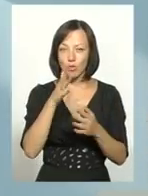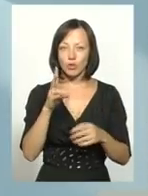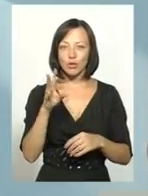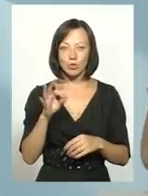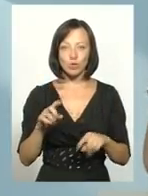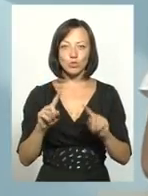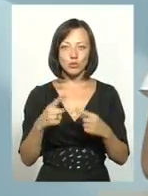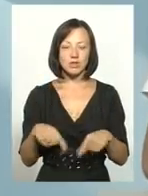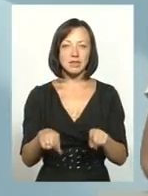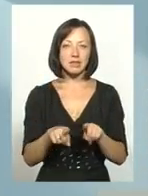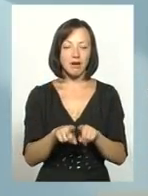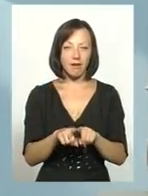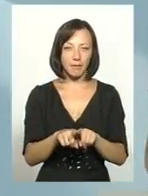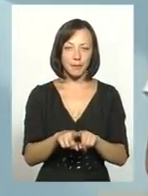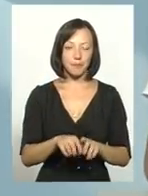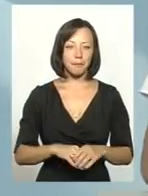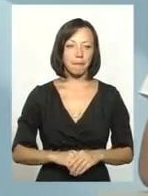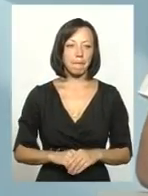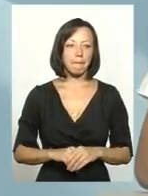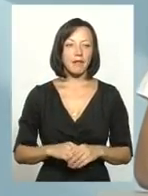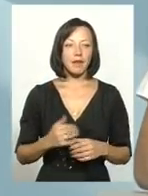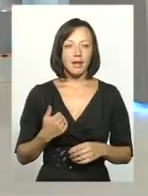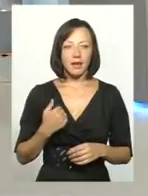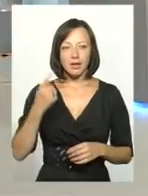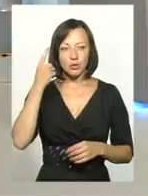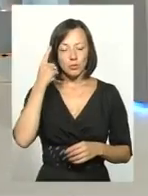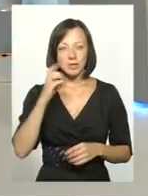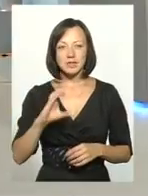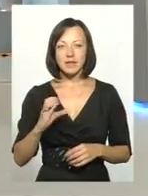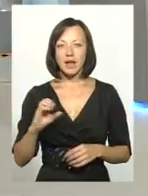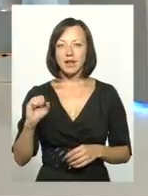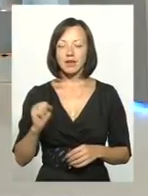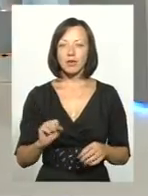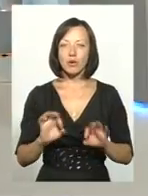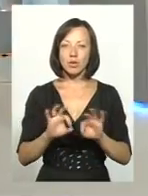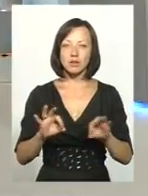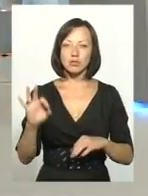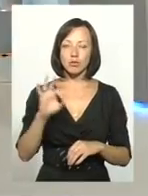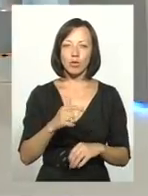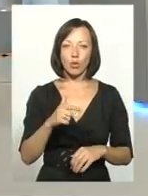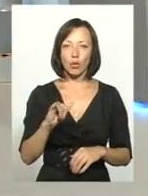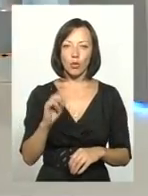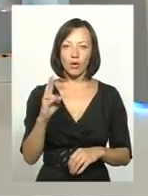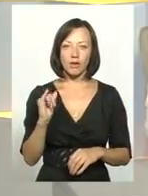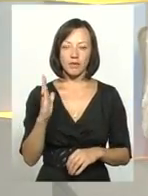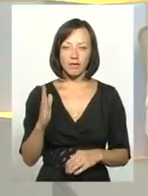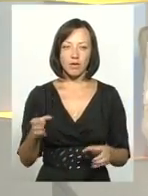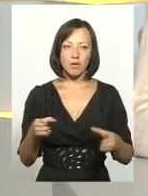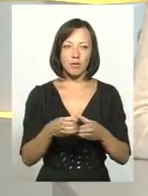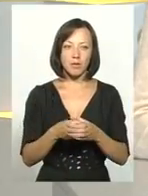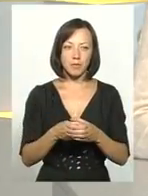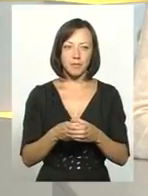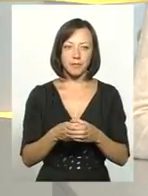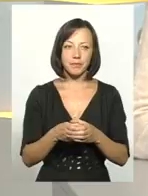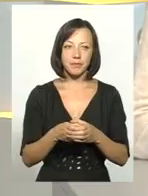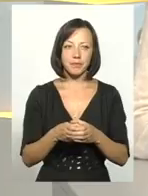чомусь саме так. Я думаю, що Світлана Андрійовна, може, більше розкаже про Гуківську громаду, дозвіл, на яку дала сесія областна. Так,